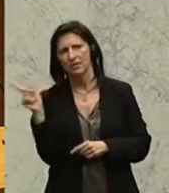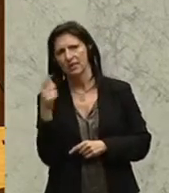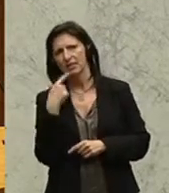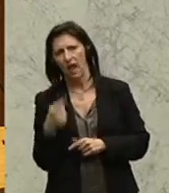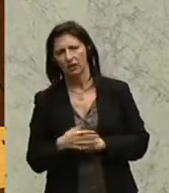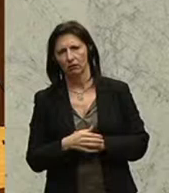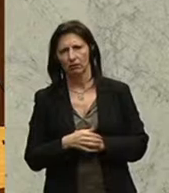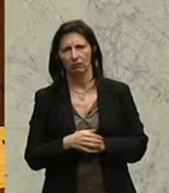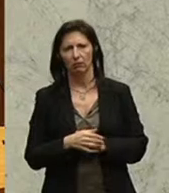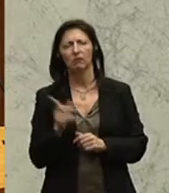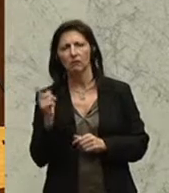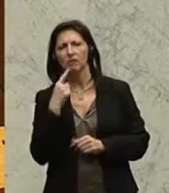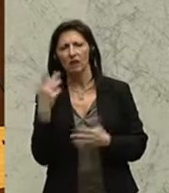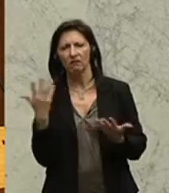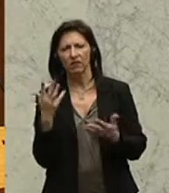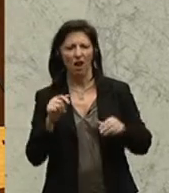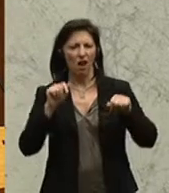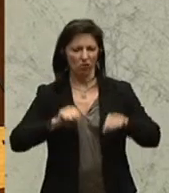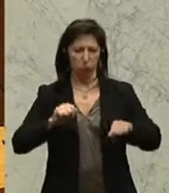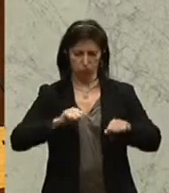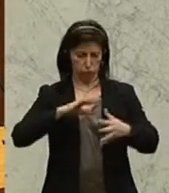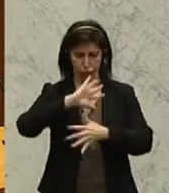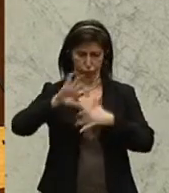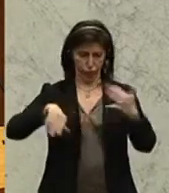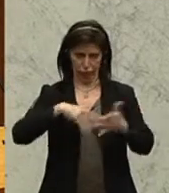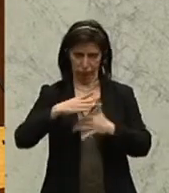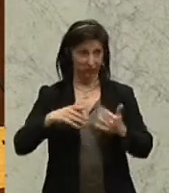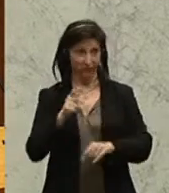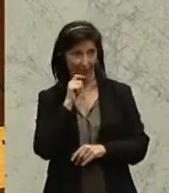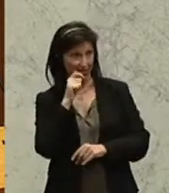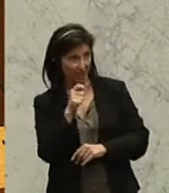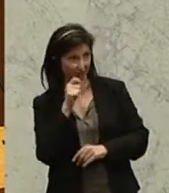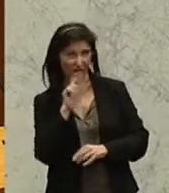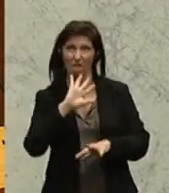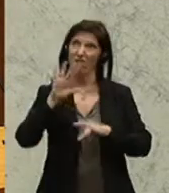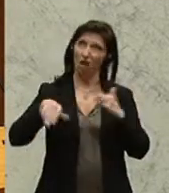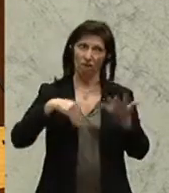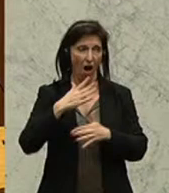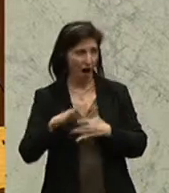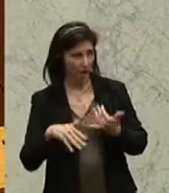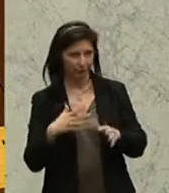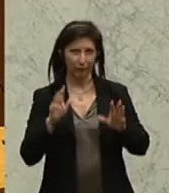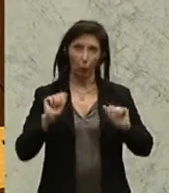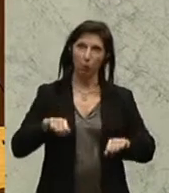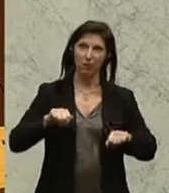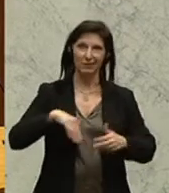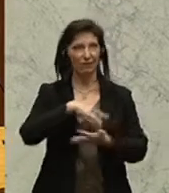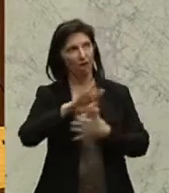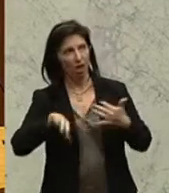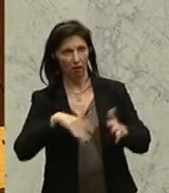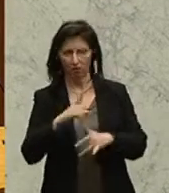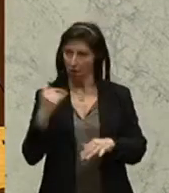Kompetenzwirrwarr gesprochen. Und in diesem Interview kommt dieser Begriff Wirrwarr und Kompetenzwirrwarr